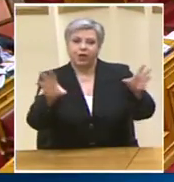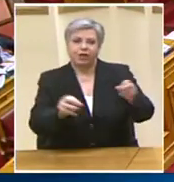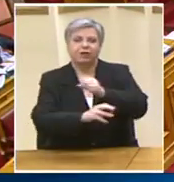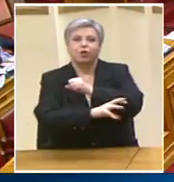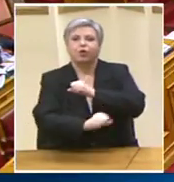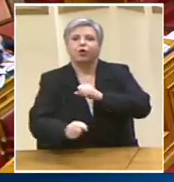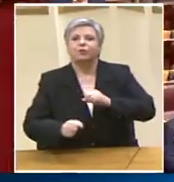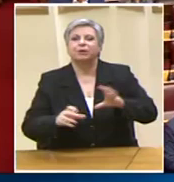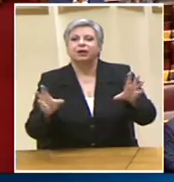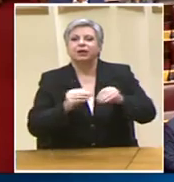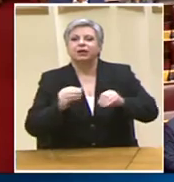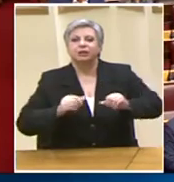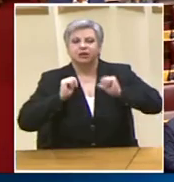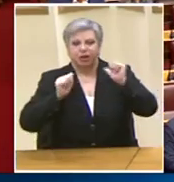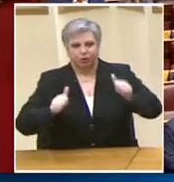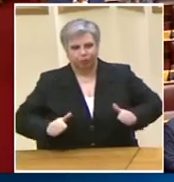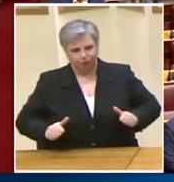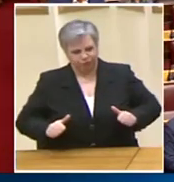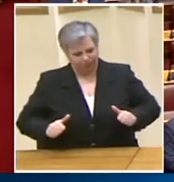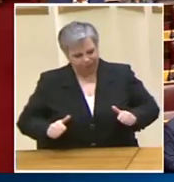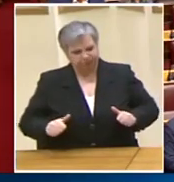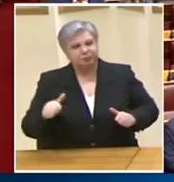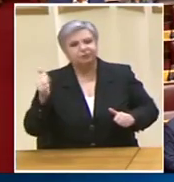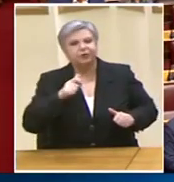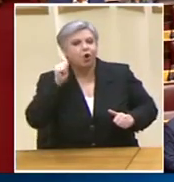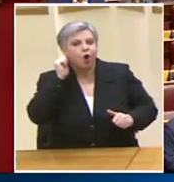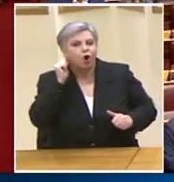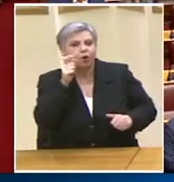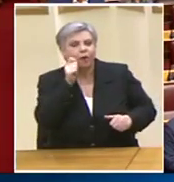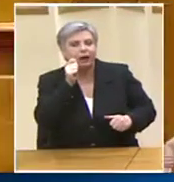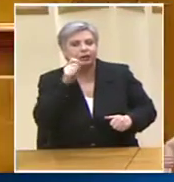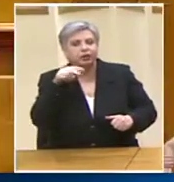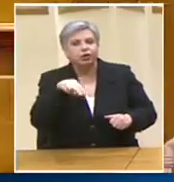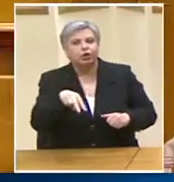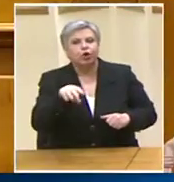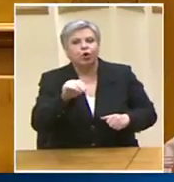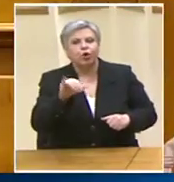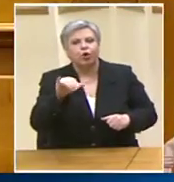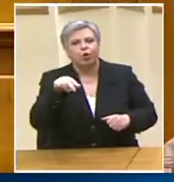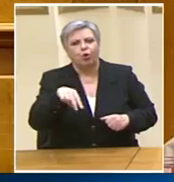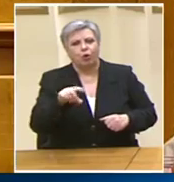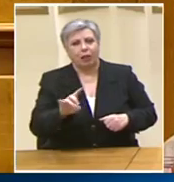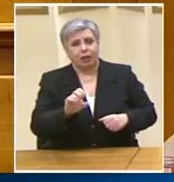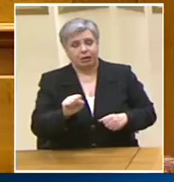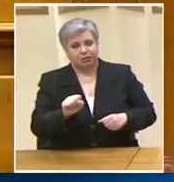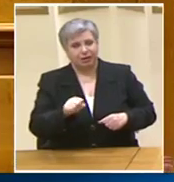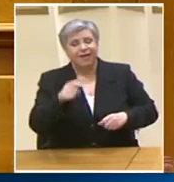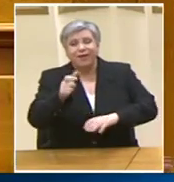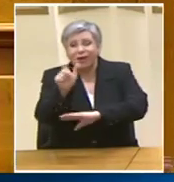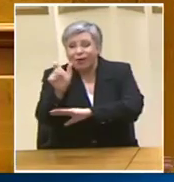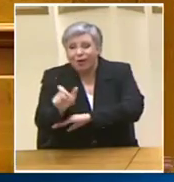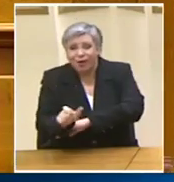Τον κύριο Λούλη Ο οποίος έγραψε βιβλίο Προσέξτε